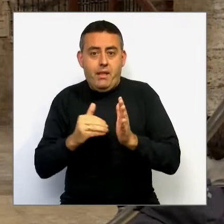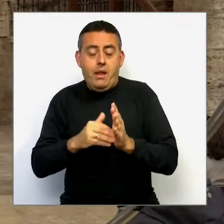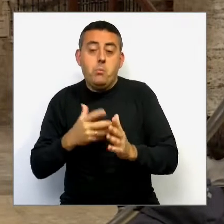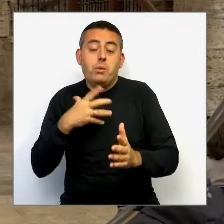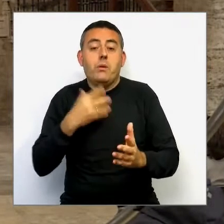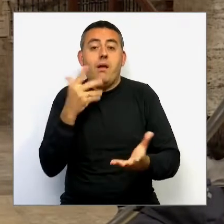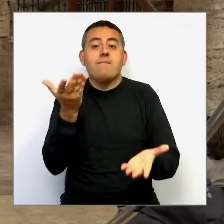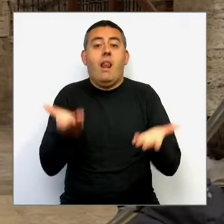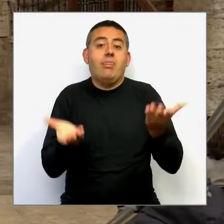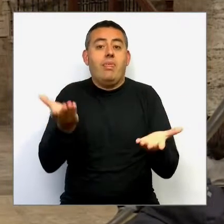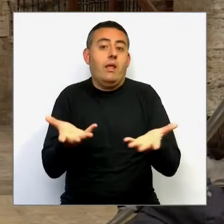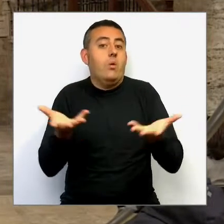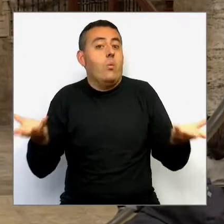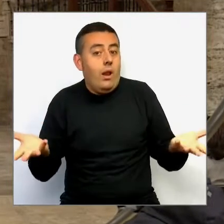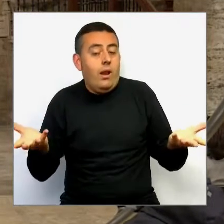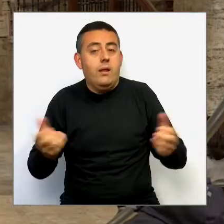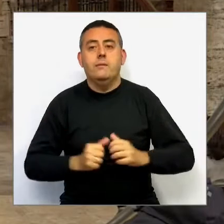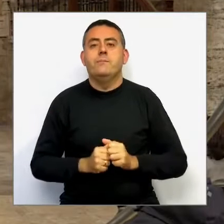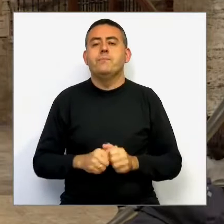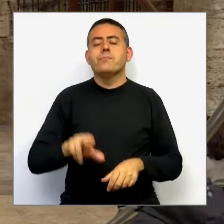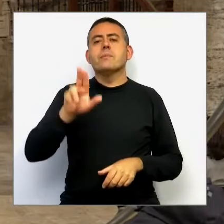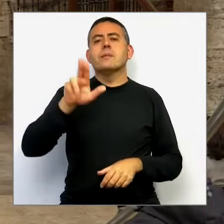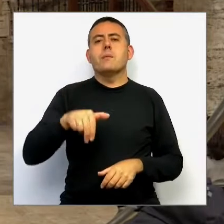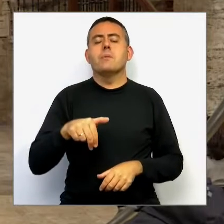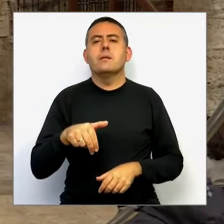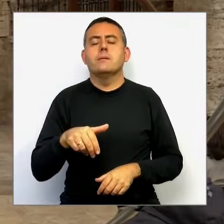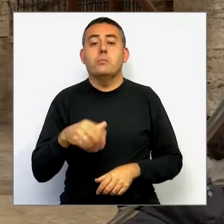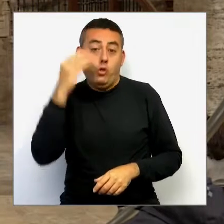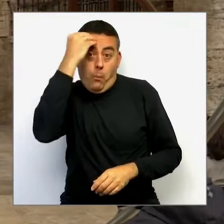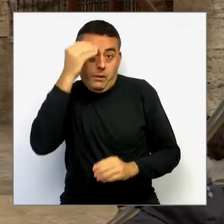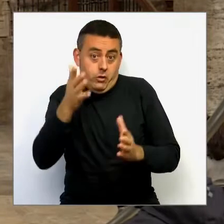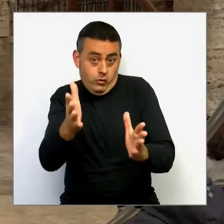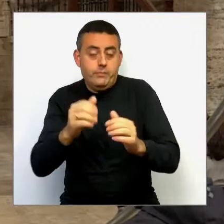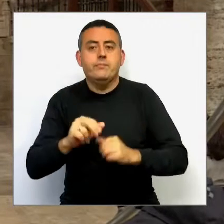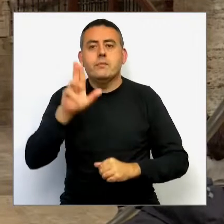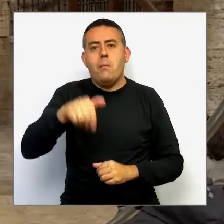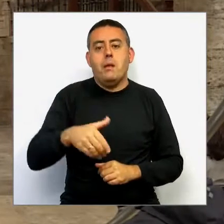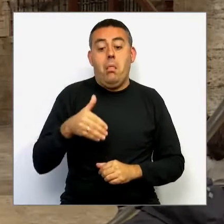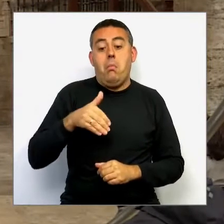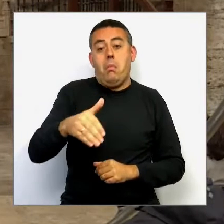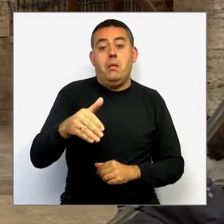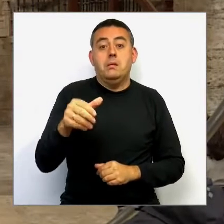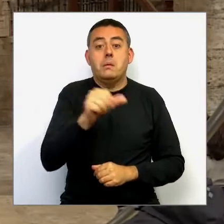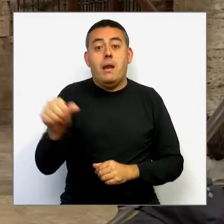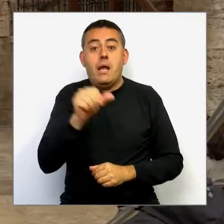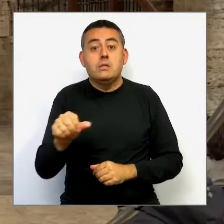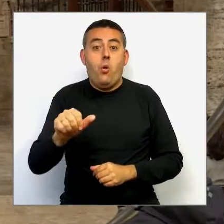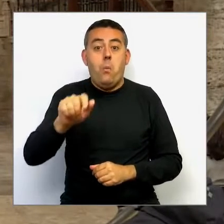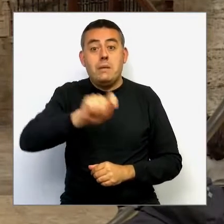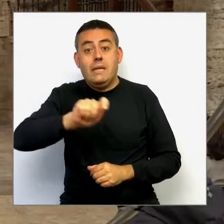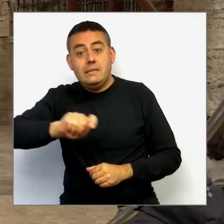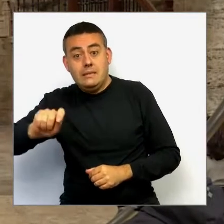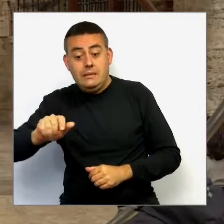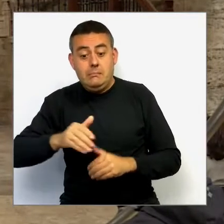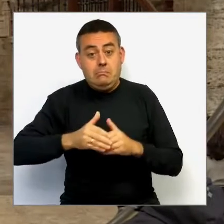i també quin balanç fa, també quina és la previsió per a les pròximes setmanes i mesos, o millor dit,